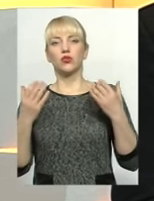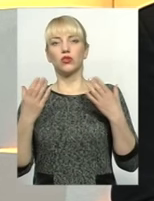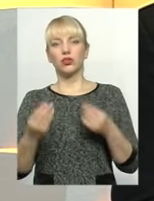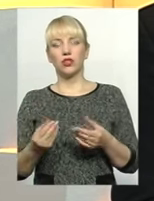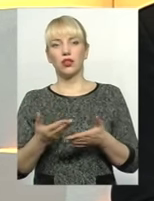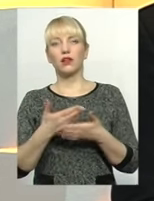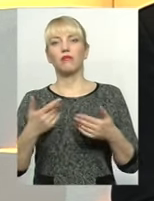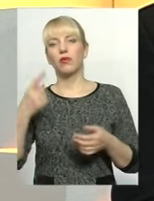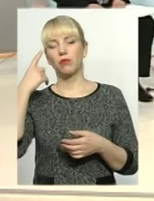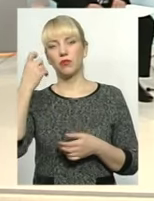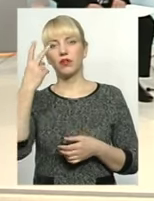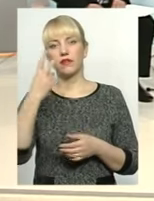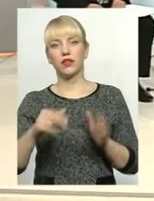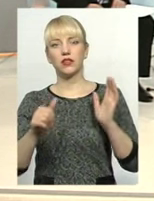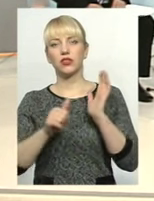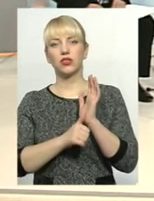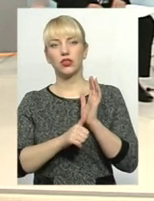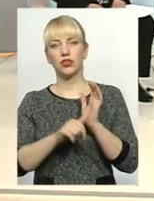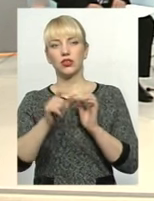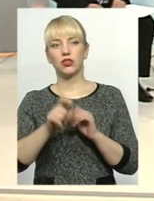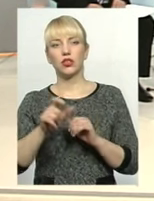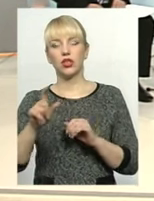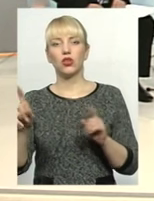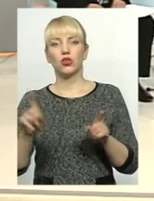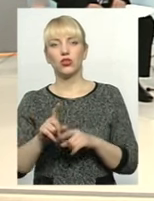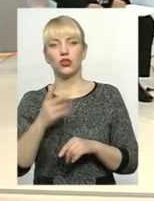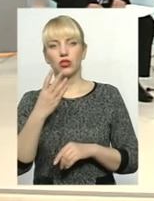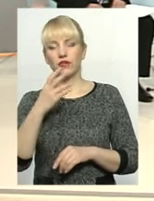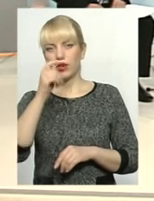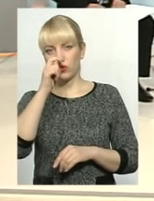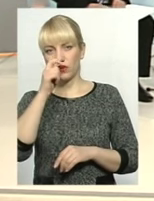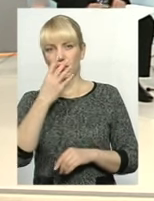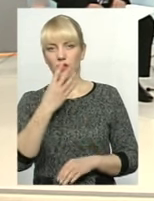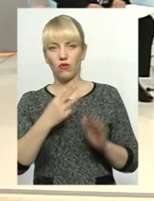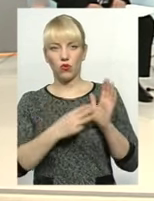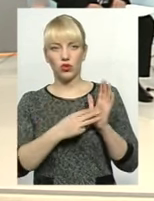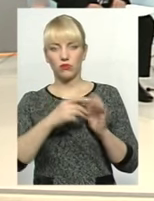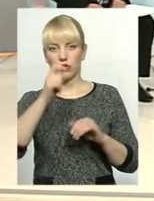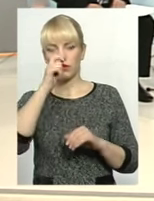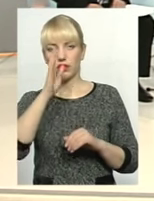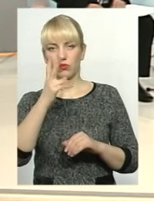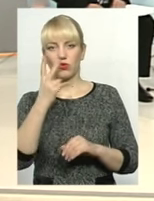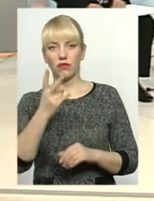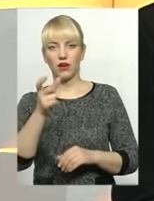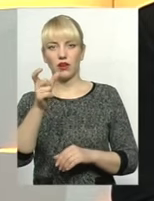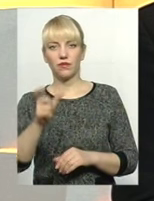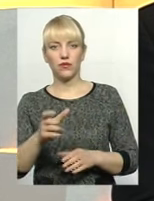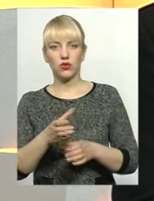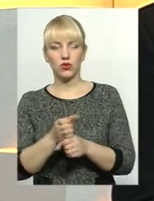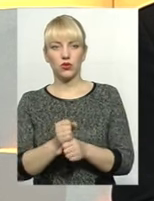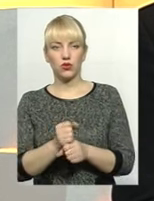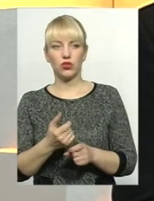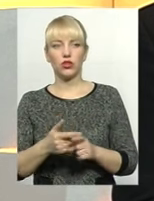26 штатних одиниць про те, що з 4-го квітня, 4-го і 8-го квітня там будуть два скорочення. Ну,